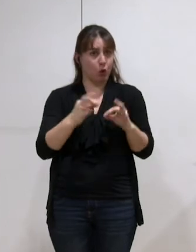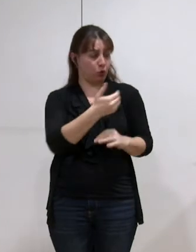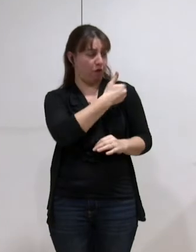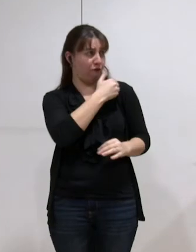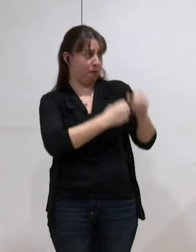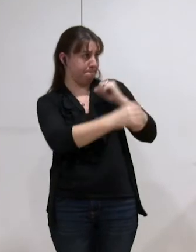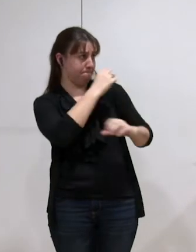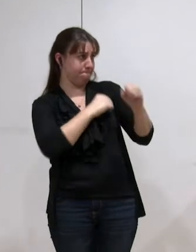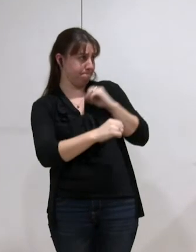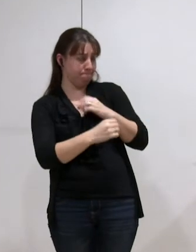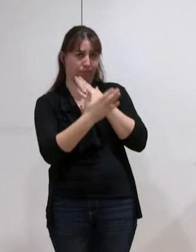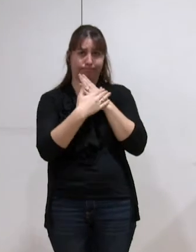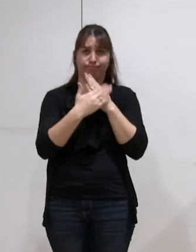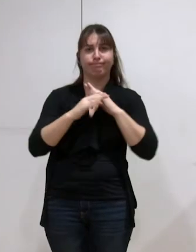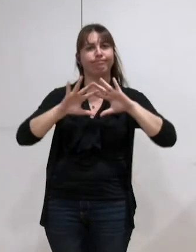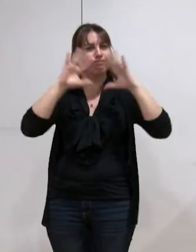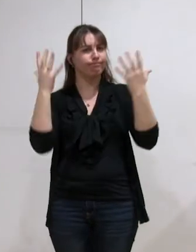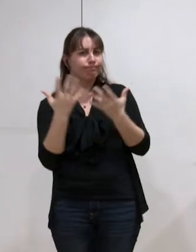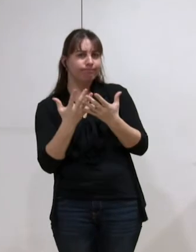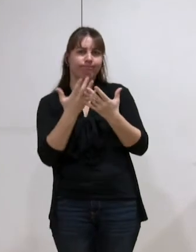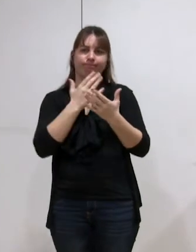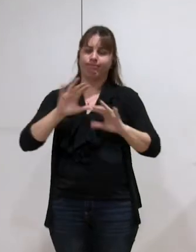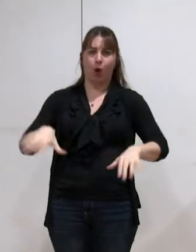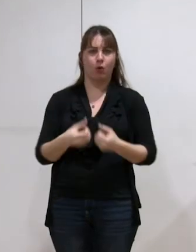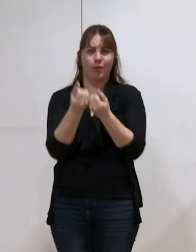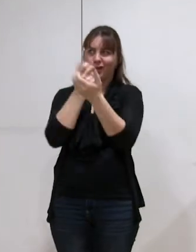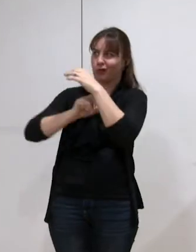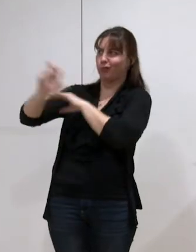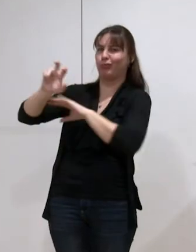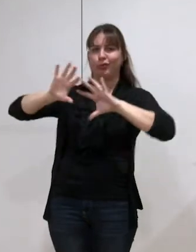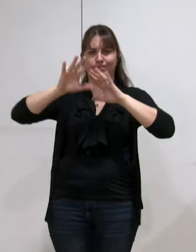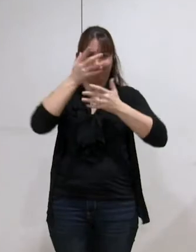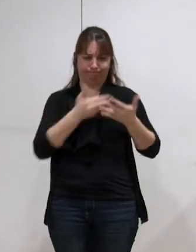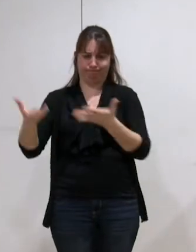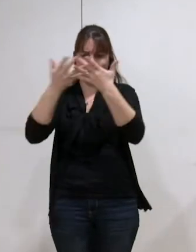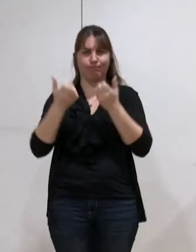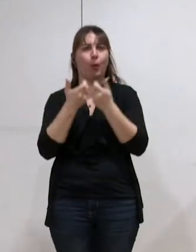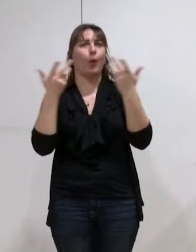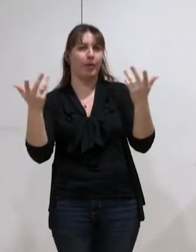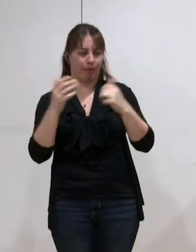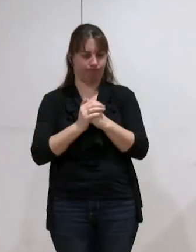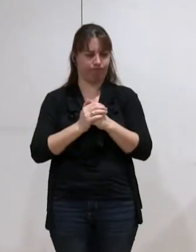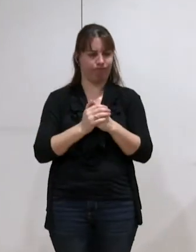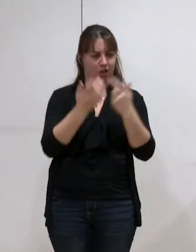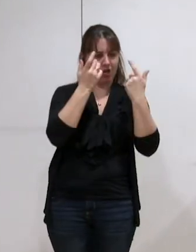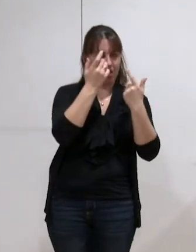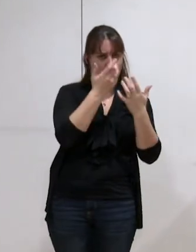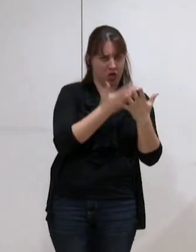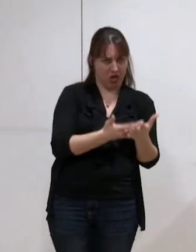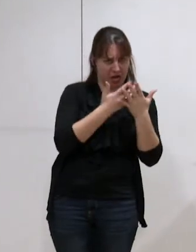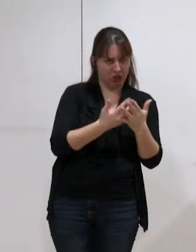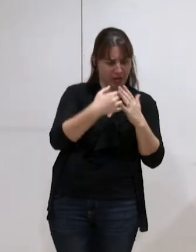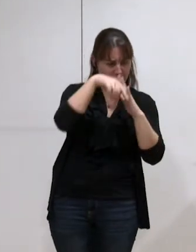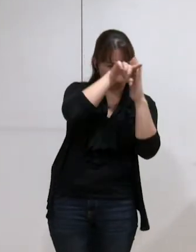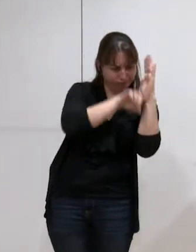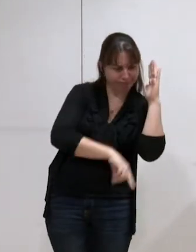le rappeler, à chiffrer le montant des transferts que nous faisons à la métro, donc nous listons d'un côté les charges,'est-à-dire des